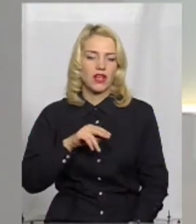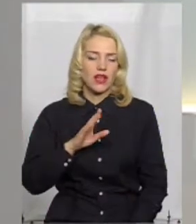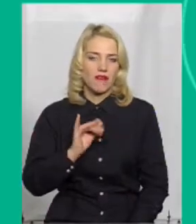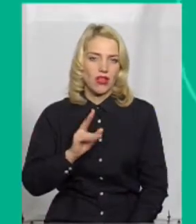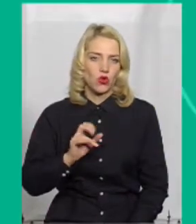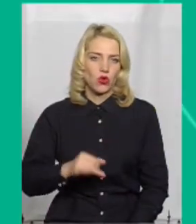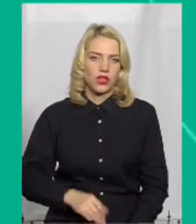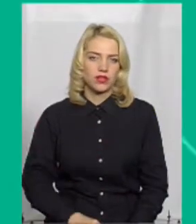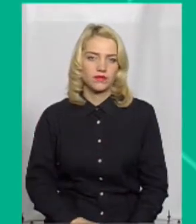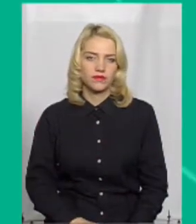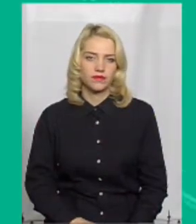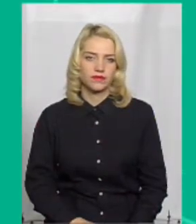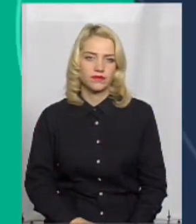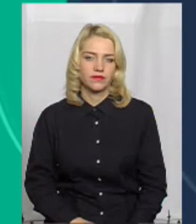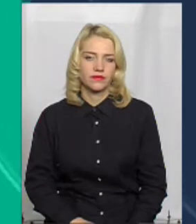телефоном.